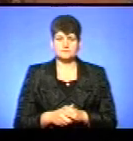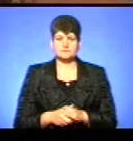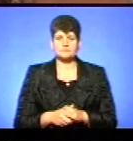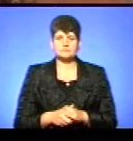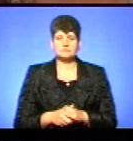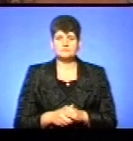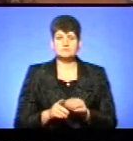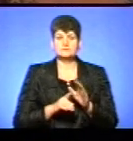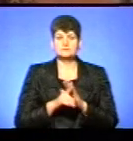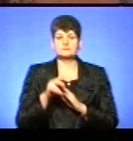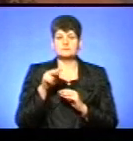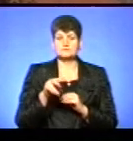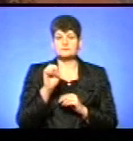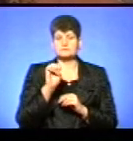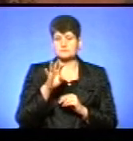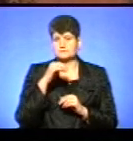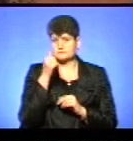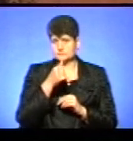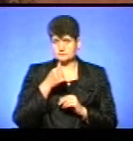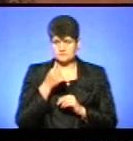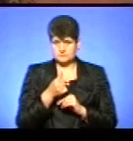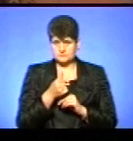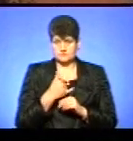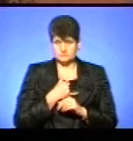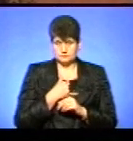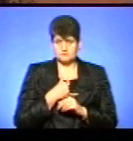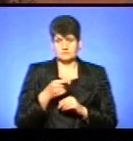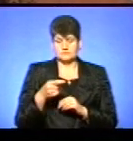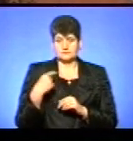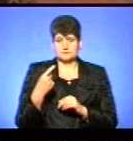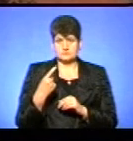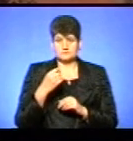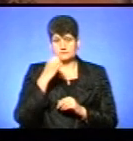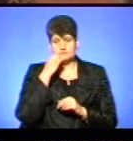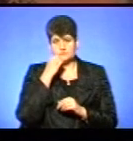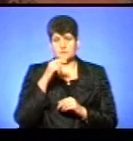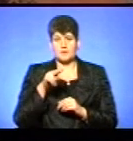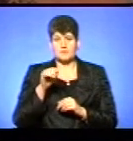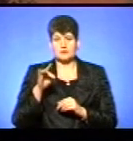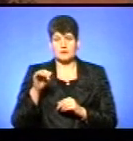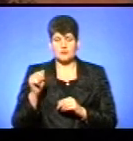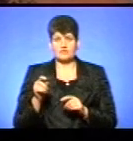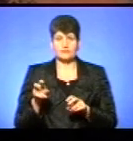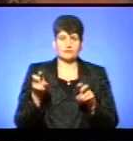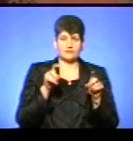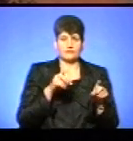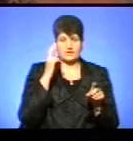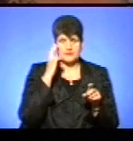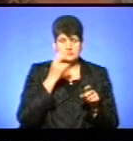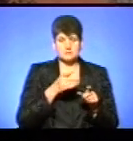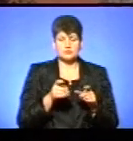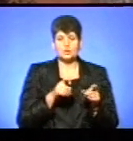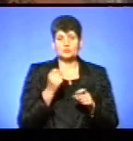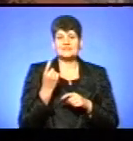Вчинаючи з 2014 року в нас на Тернопільщині з Московського патріархату в Київський патріархат перейшло 11 парафій.